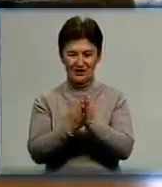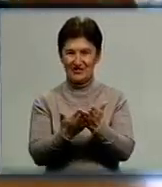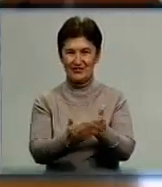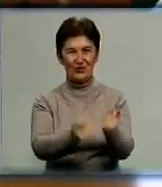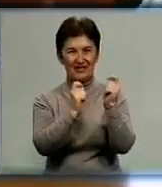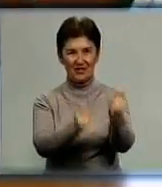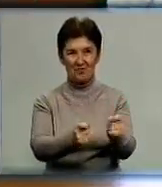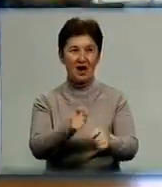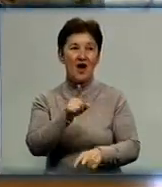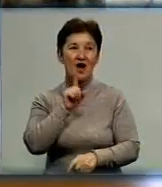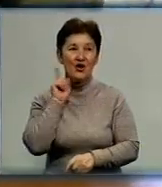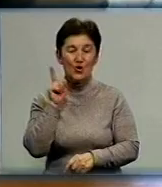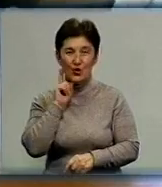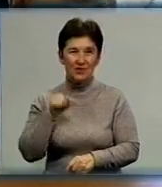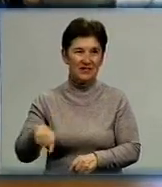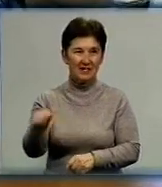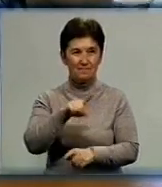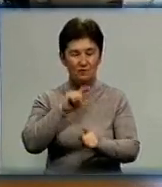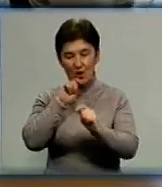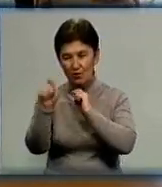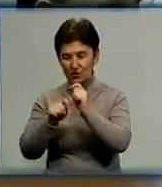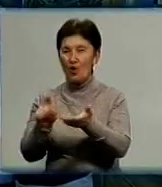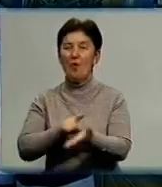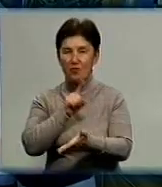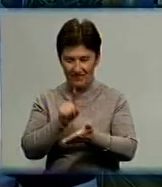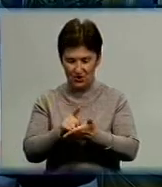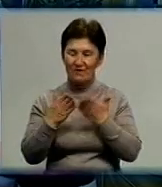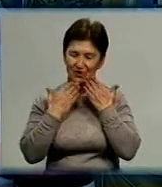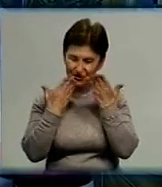Юні читачі пообіцяли, подаровані твори обов'язково прочитають.